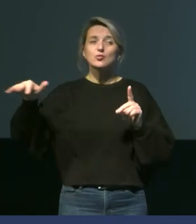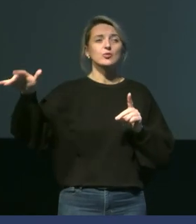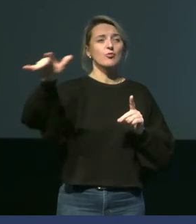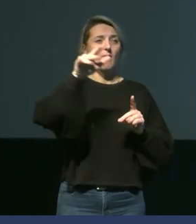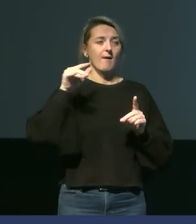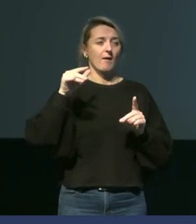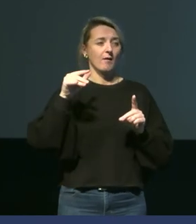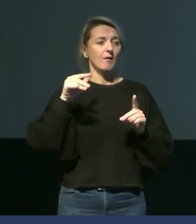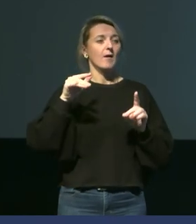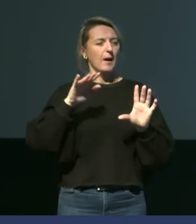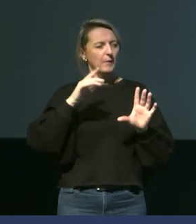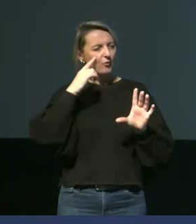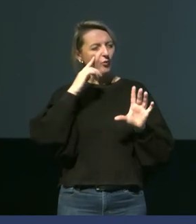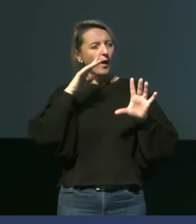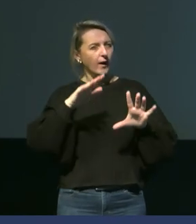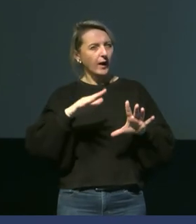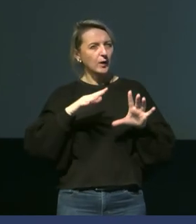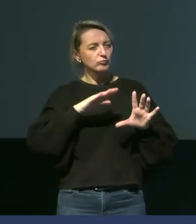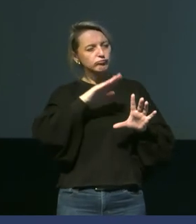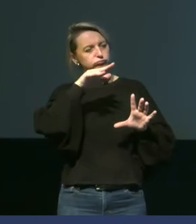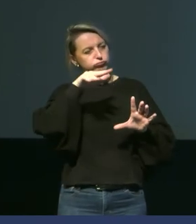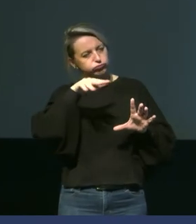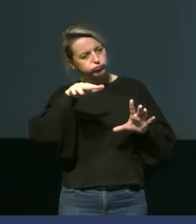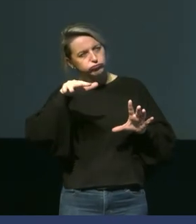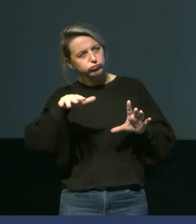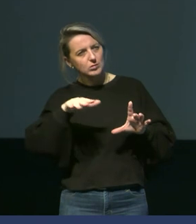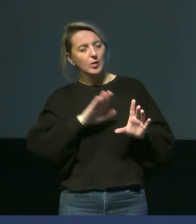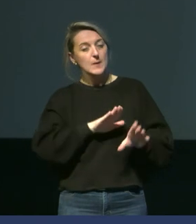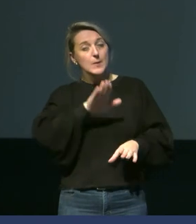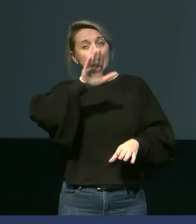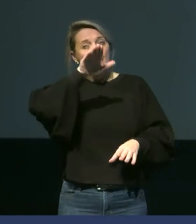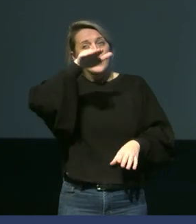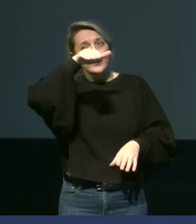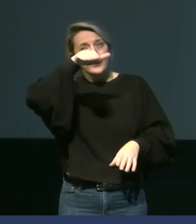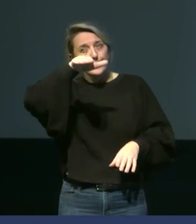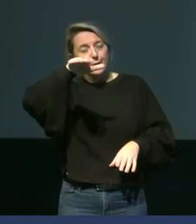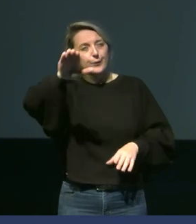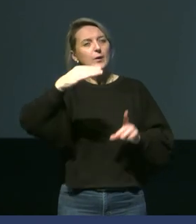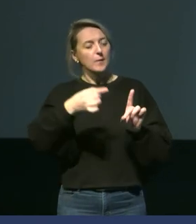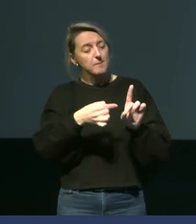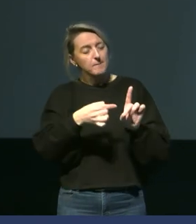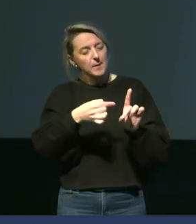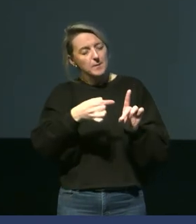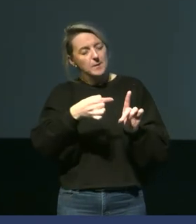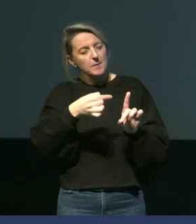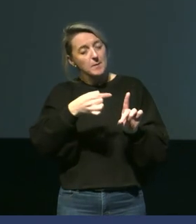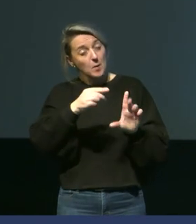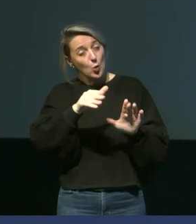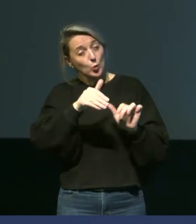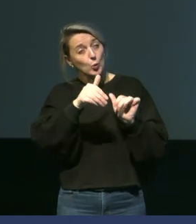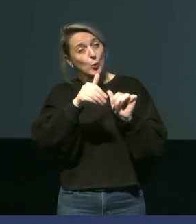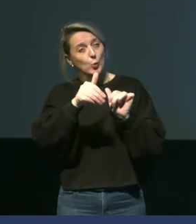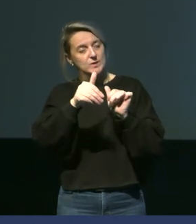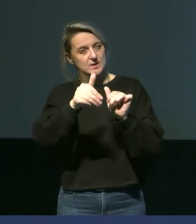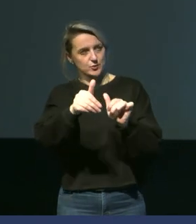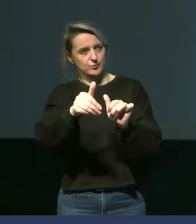on a un petit ralentissement ici avec une courbe qui est un petit peu moins pentue. Mais cette température, elle va continuer d'augmenter. Contrairement